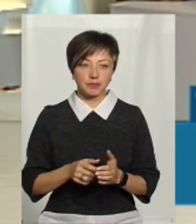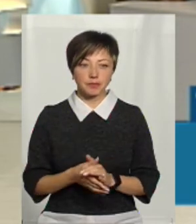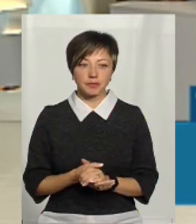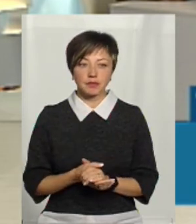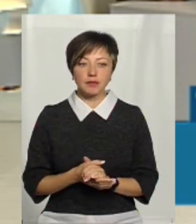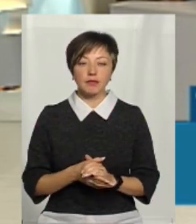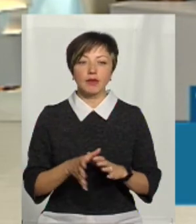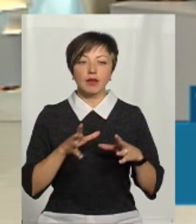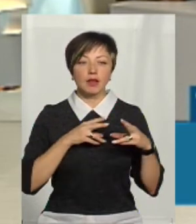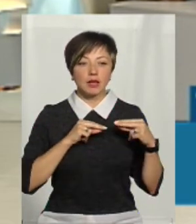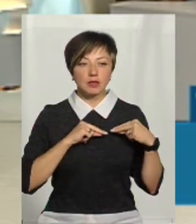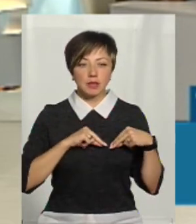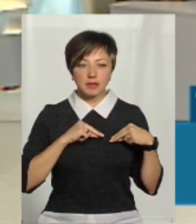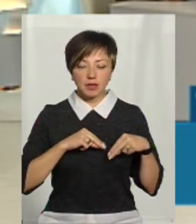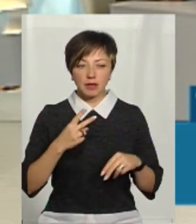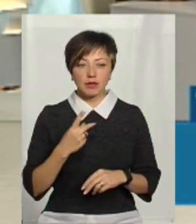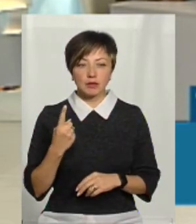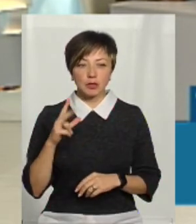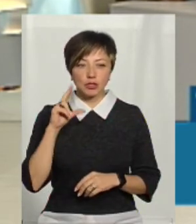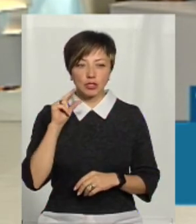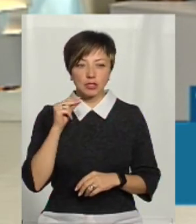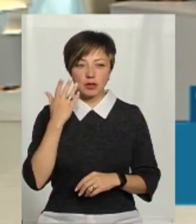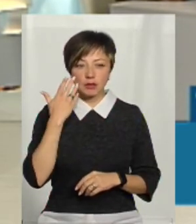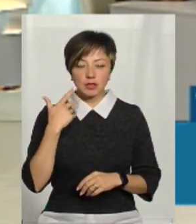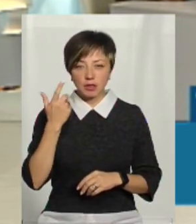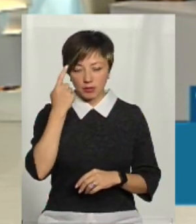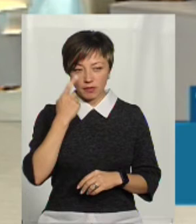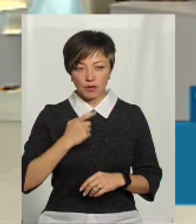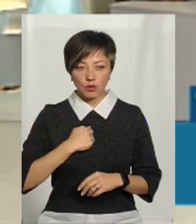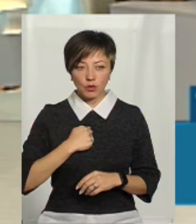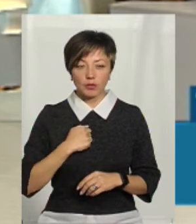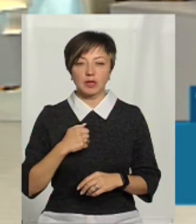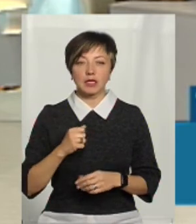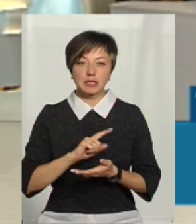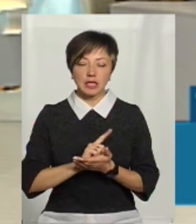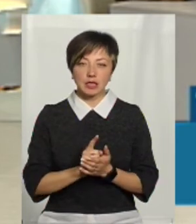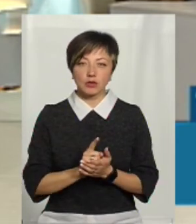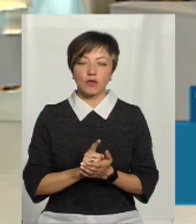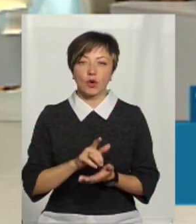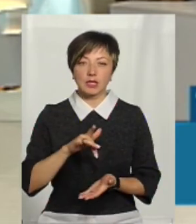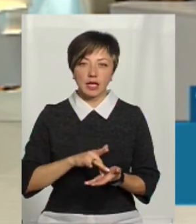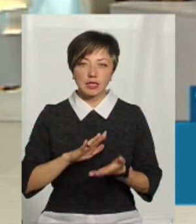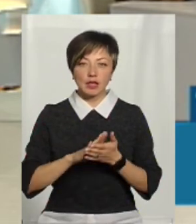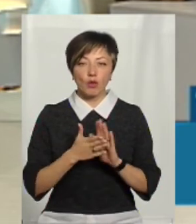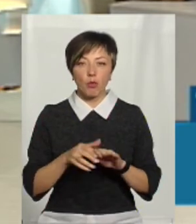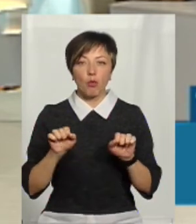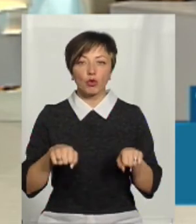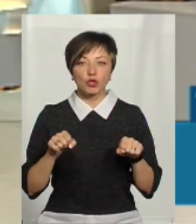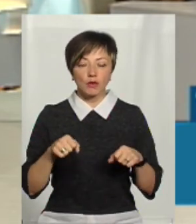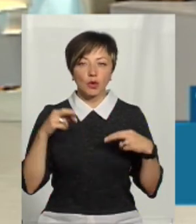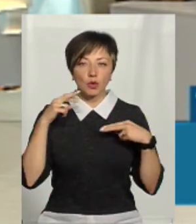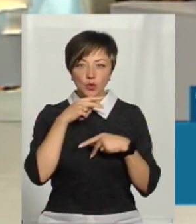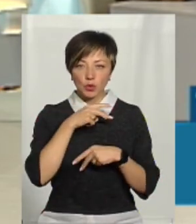Нашими фахівцями 21 числа, після отримання повідомлень з кризового центра стосовно ситуації можливого